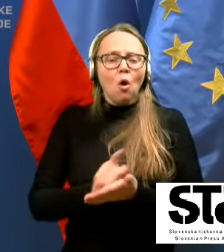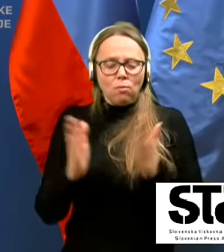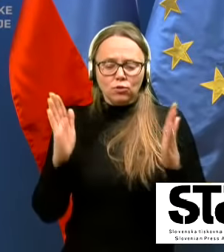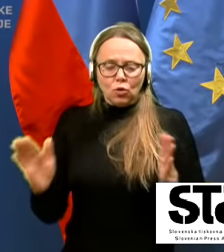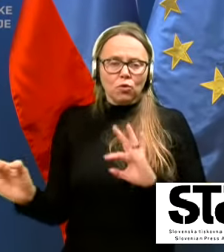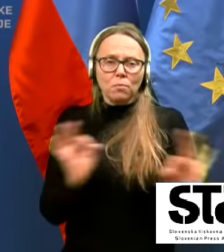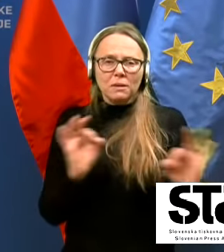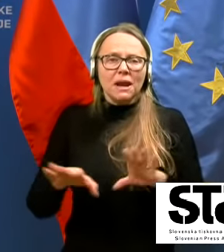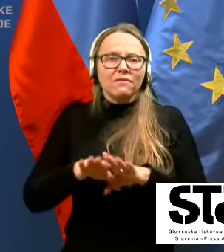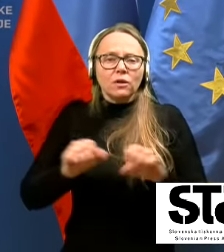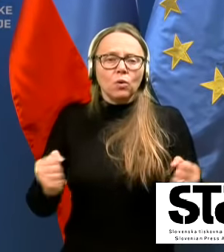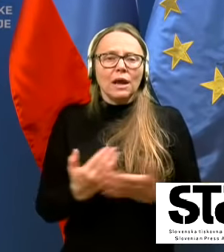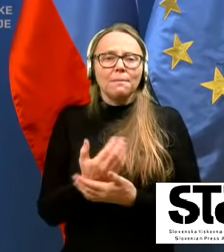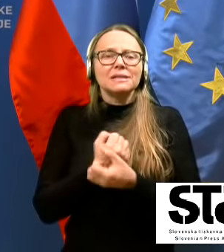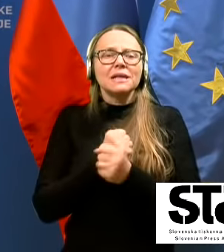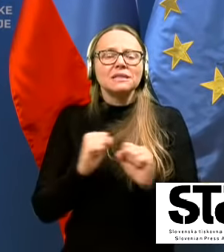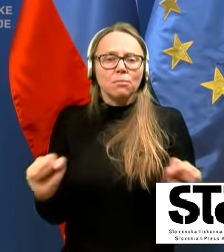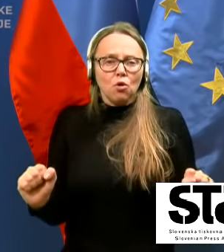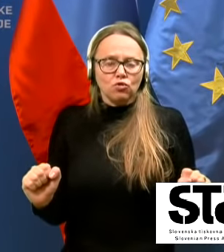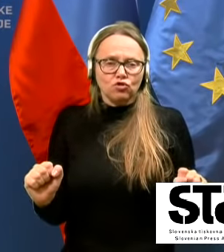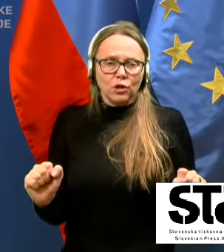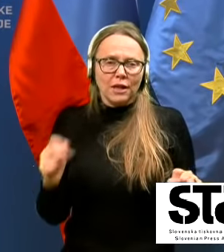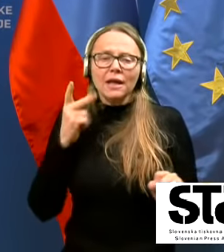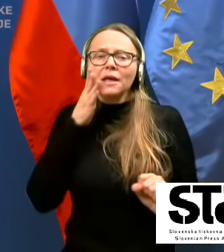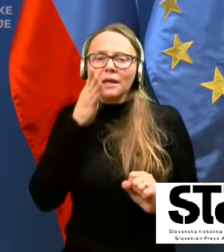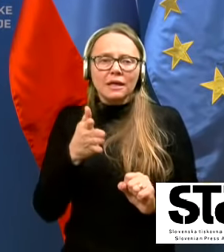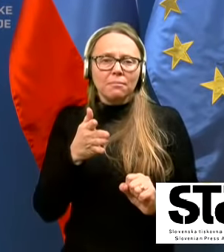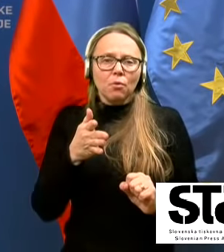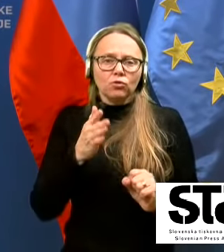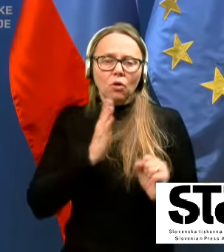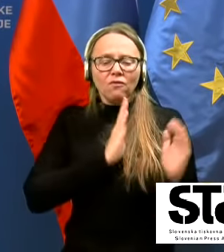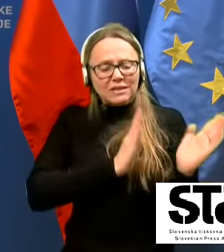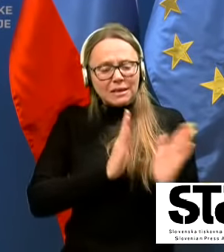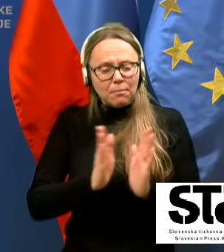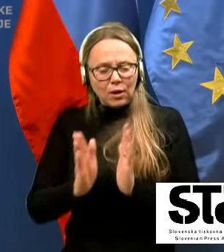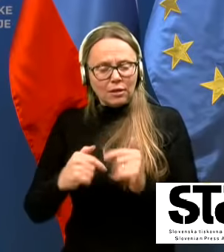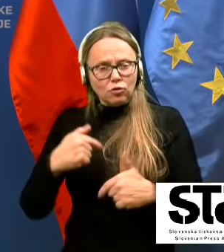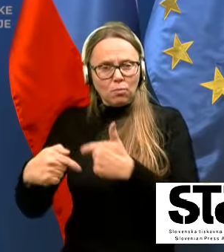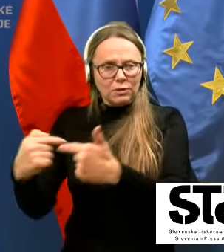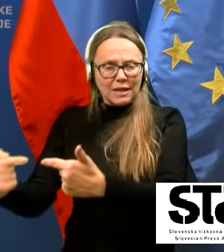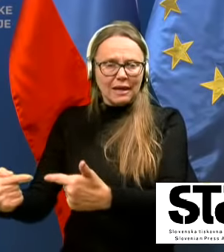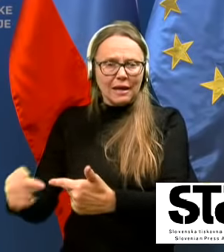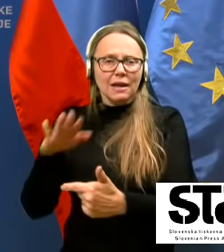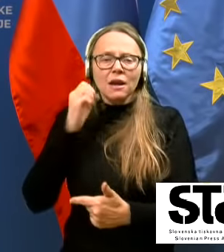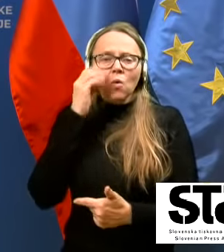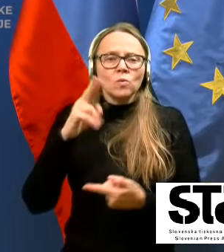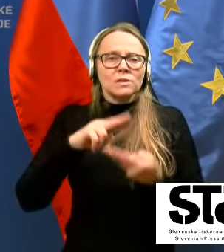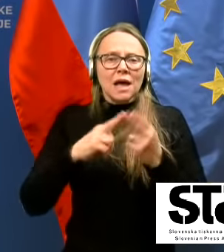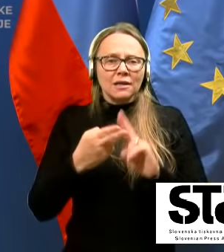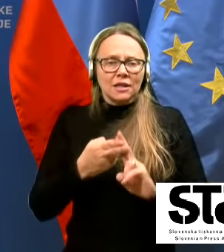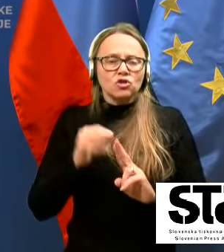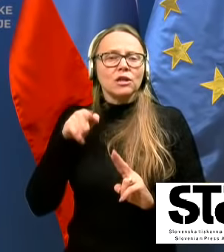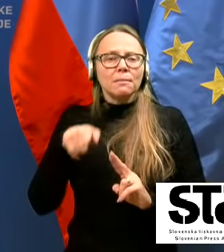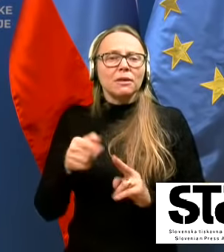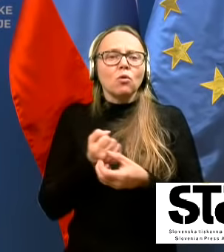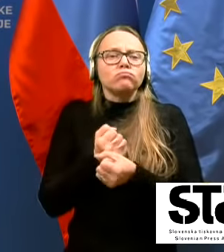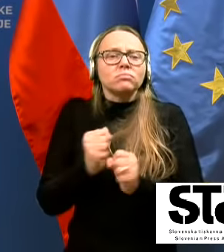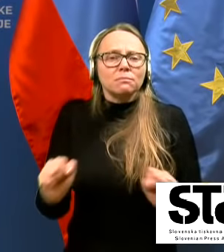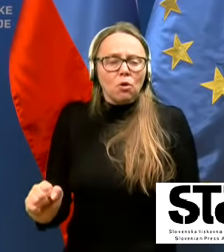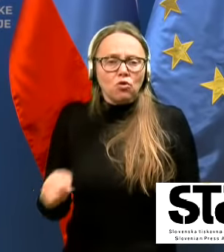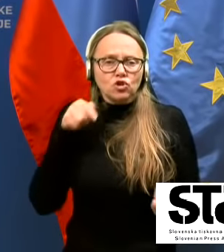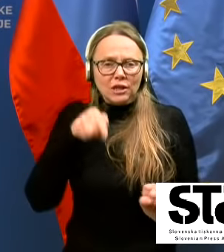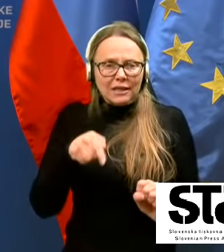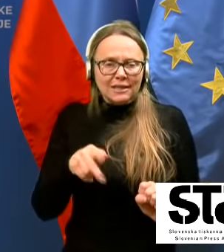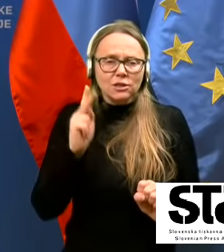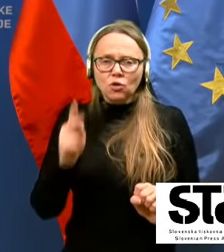ukrepe za sproščanje, ki bodo pač v nekem zaporedju potekali. Na vsak način je pa to sproščanje tisto,